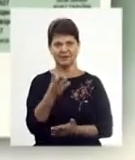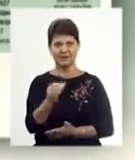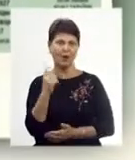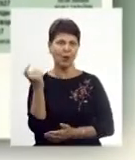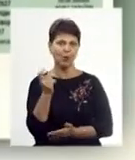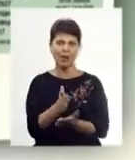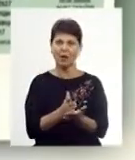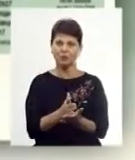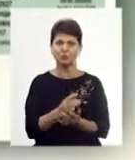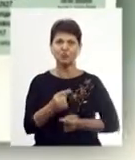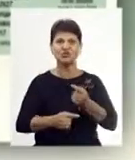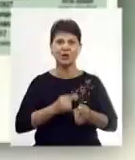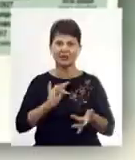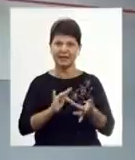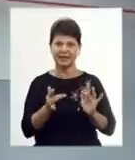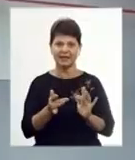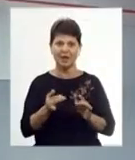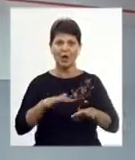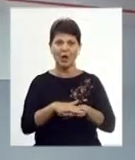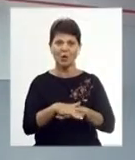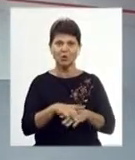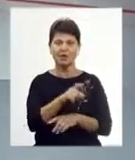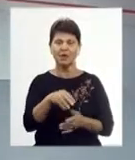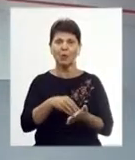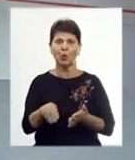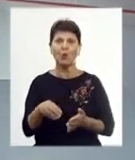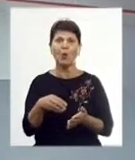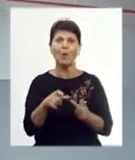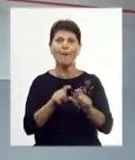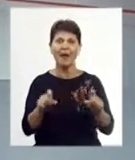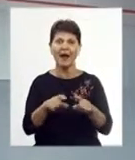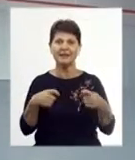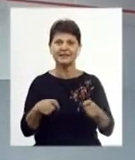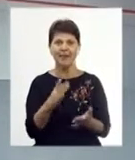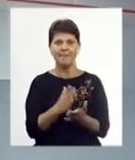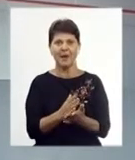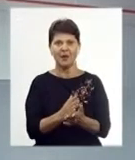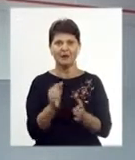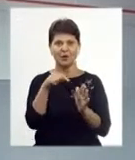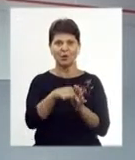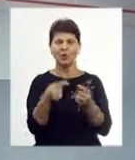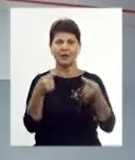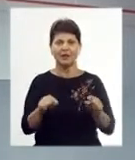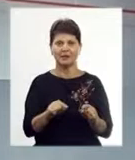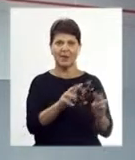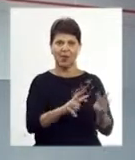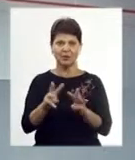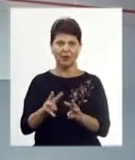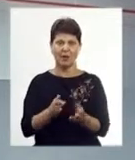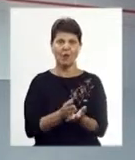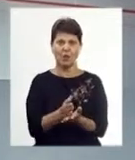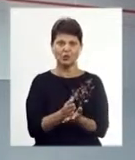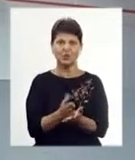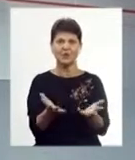за комунальні послуги через інтернет, розрахуватися за покупку в магазині та мати доступ до інших онлайн-послуг.